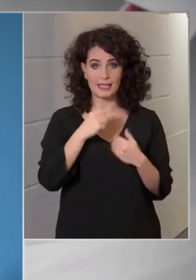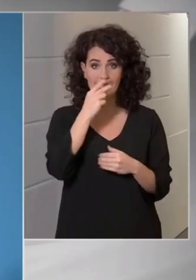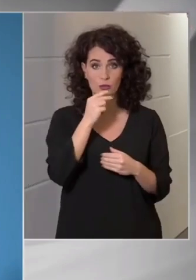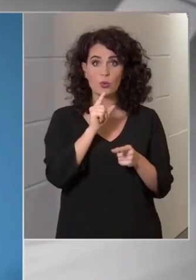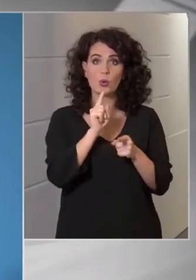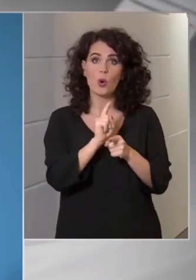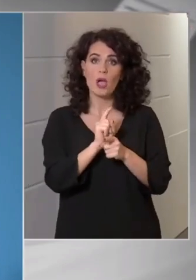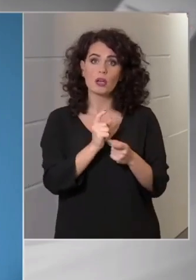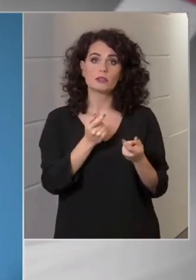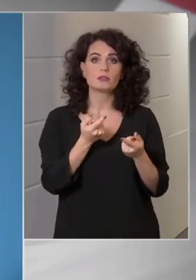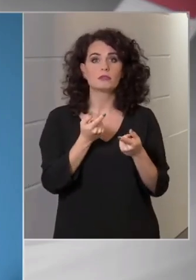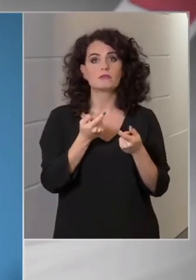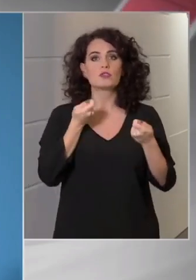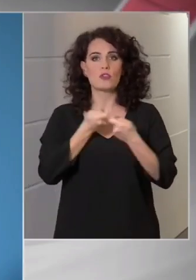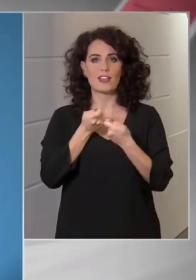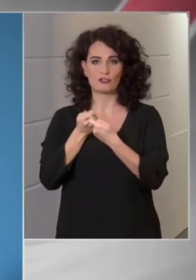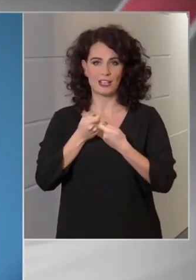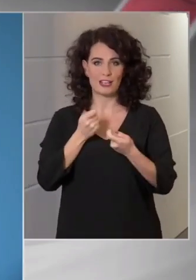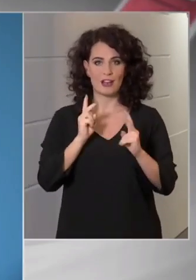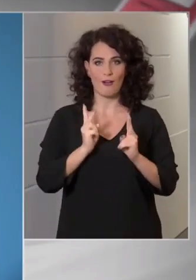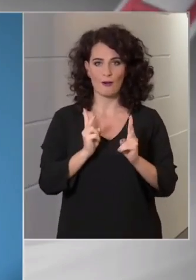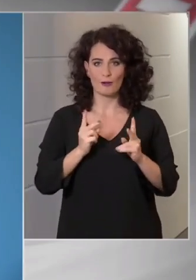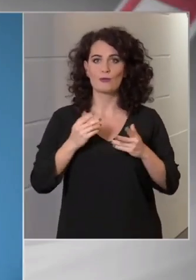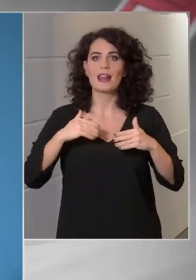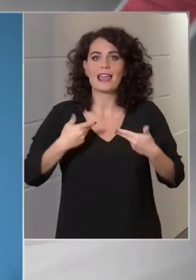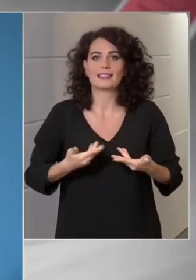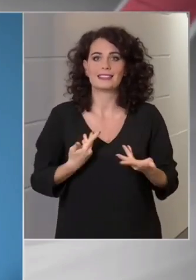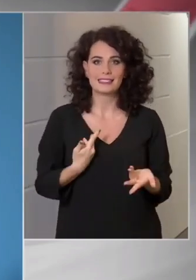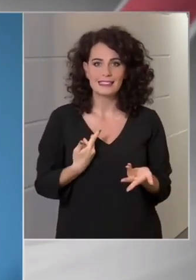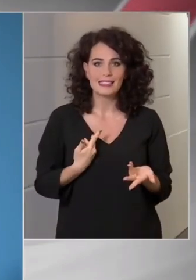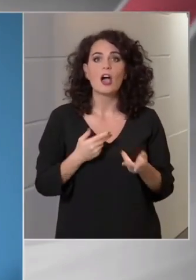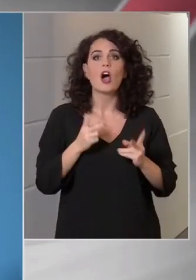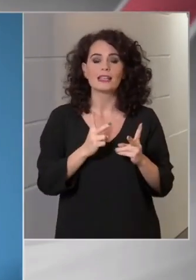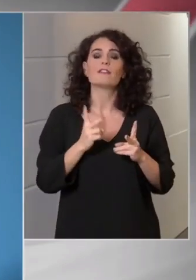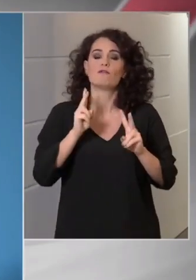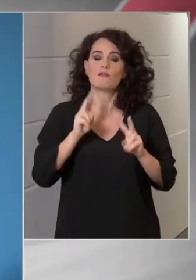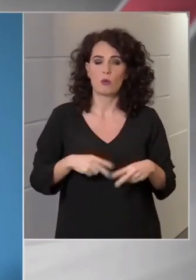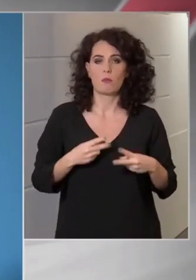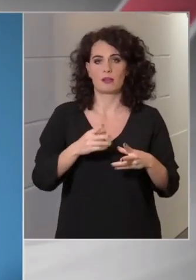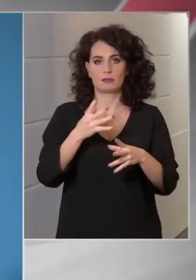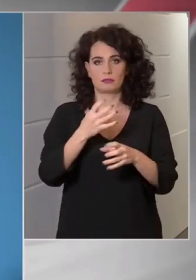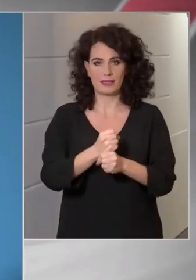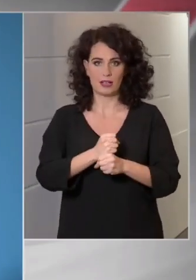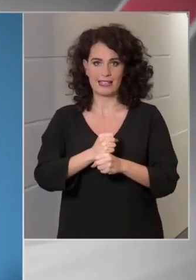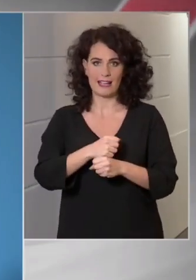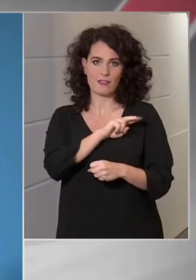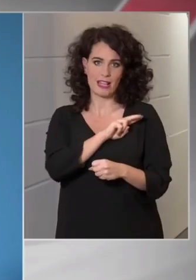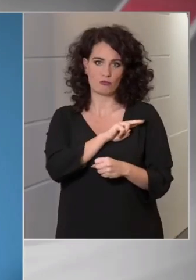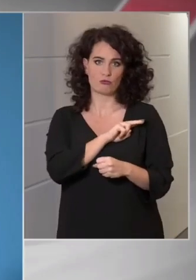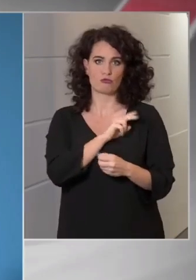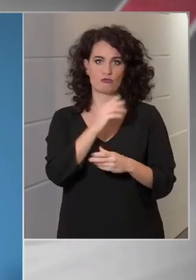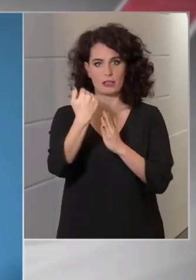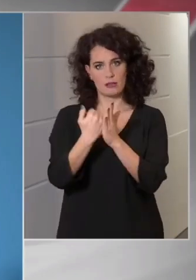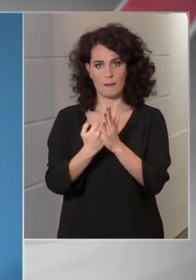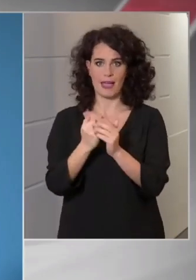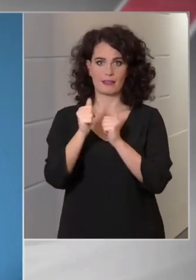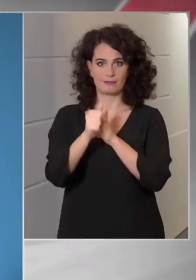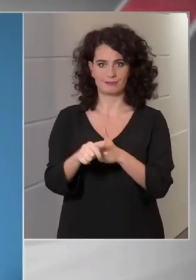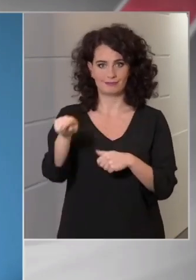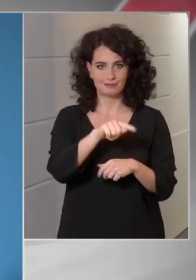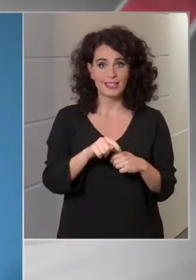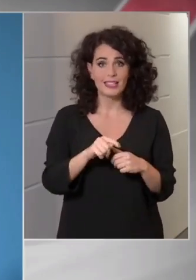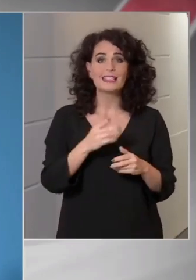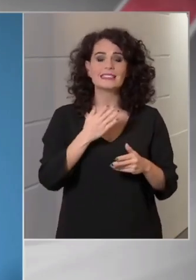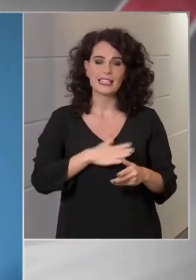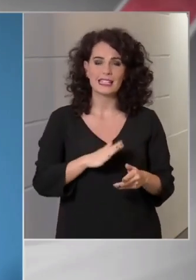szövetségesei akarunk lenni, akik felelősen betartják a szabályokat. A célunk az, hogy közülük szűrjük